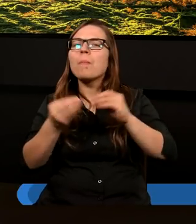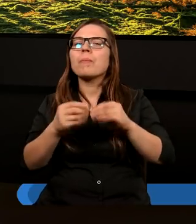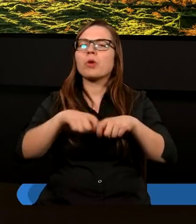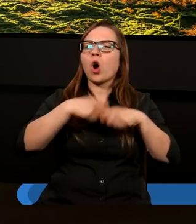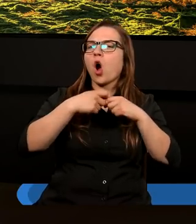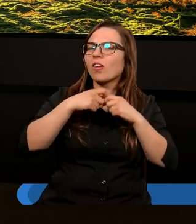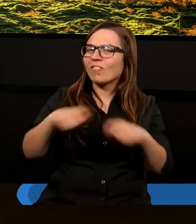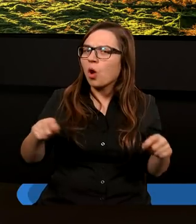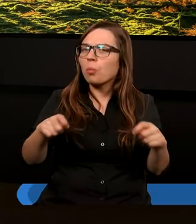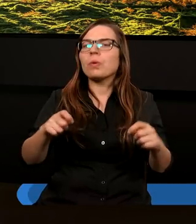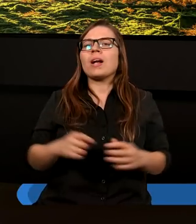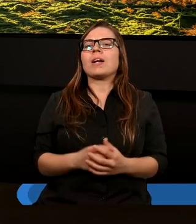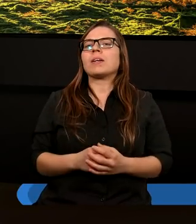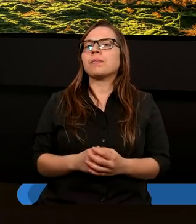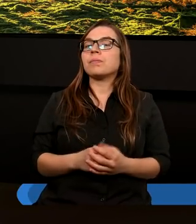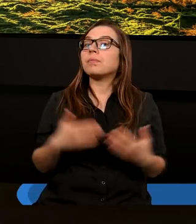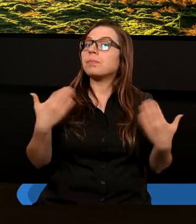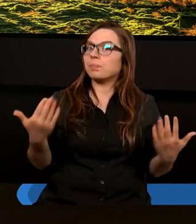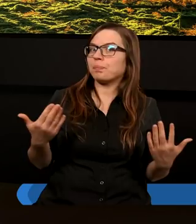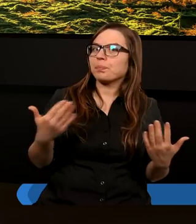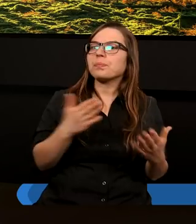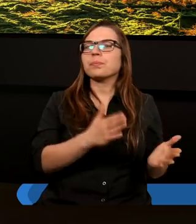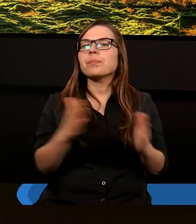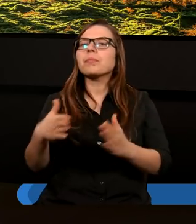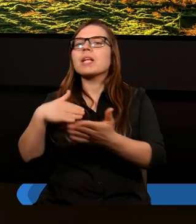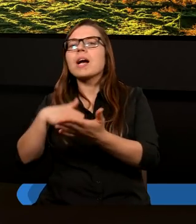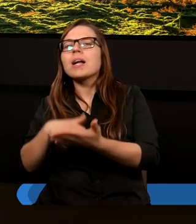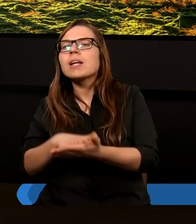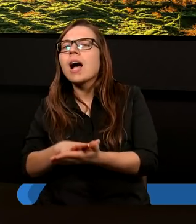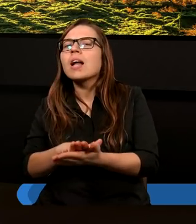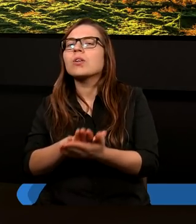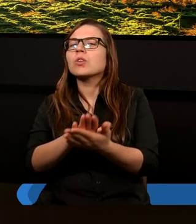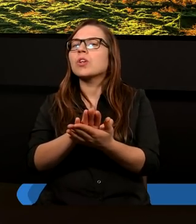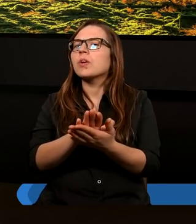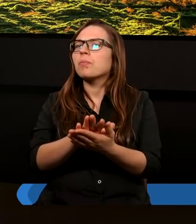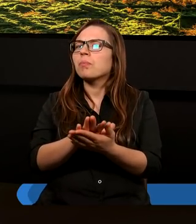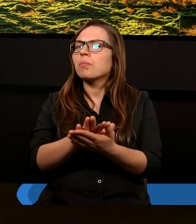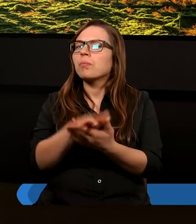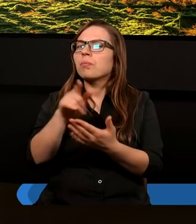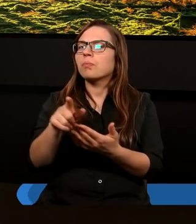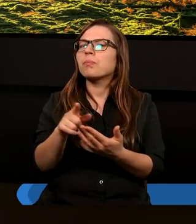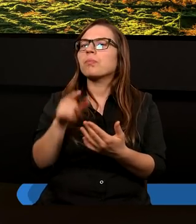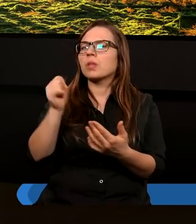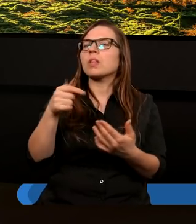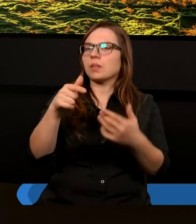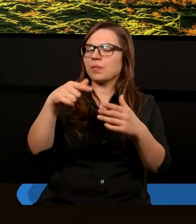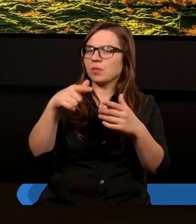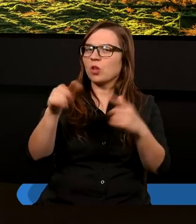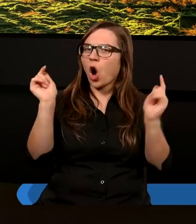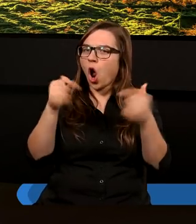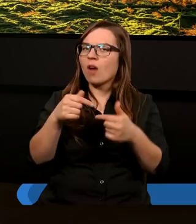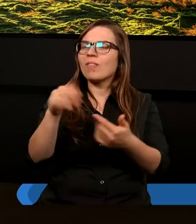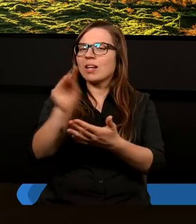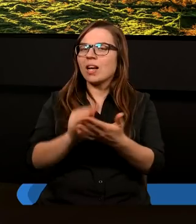rozwiązywać. Zacznijmy od tego, że pierwszy konflikt, który jest opisany